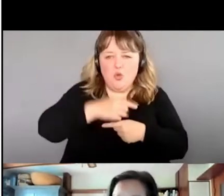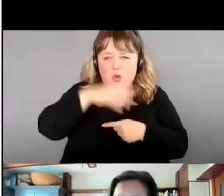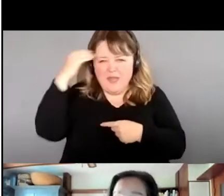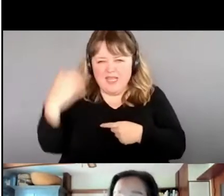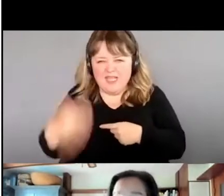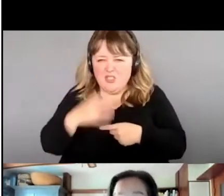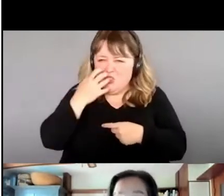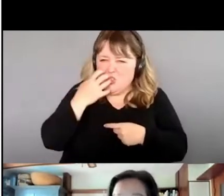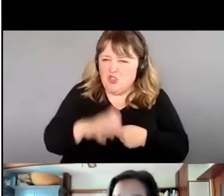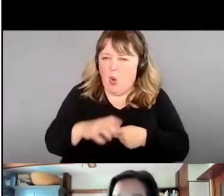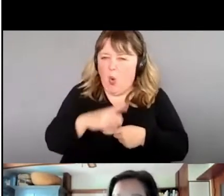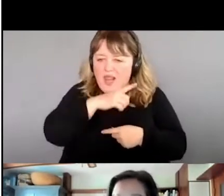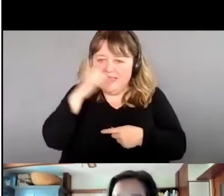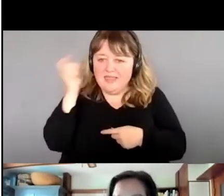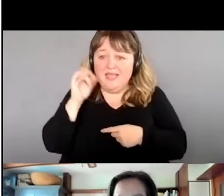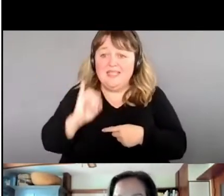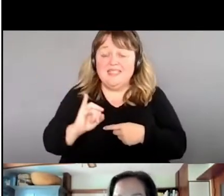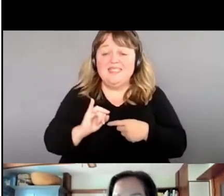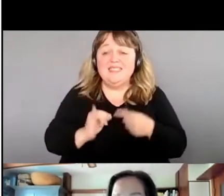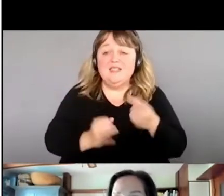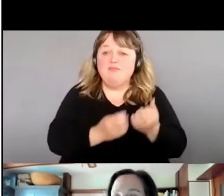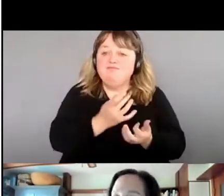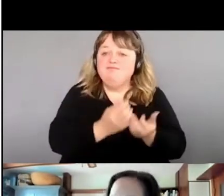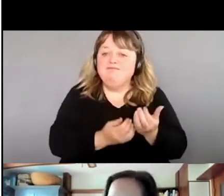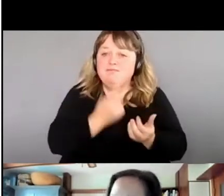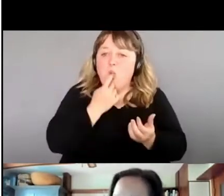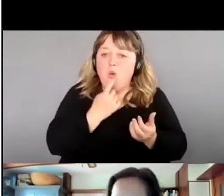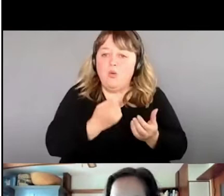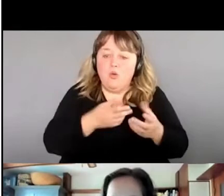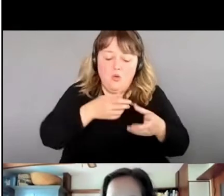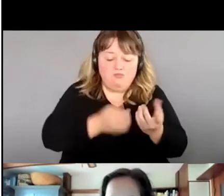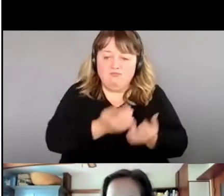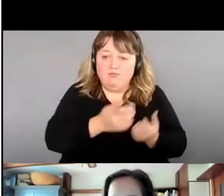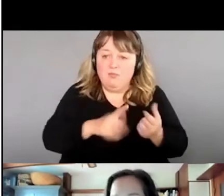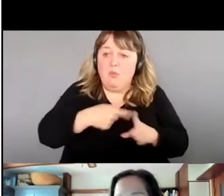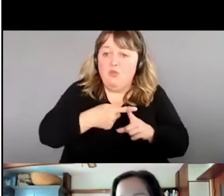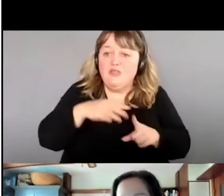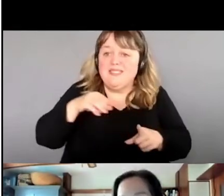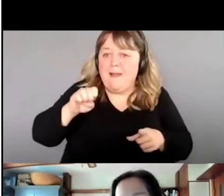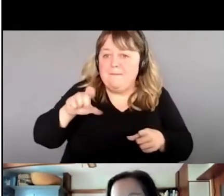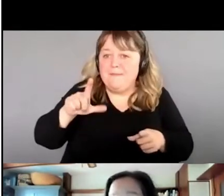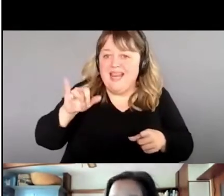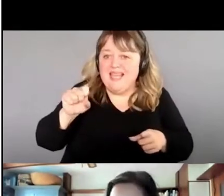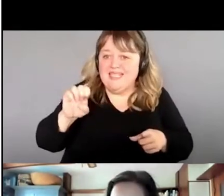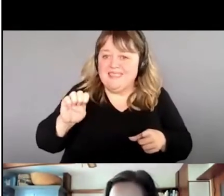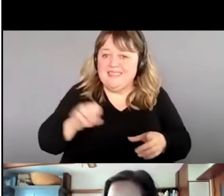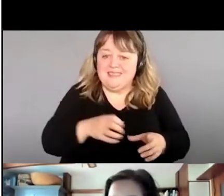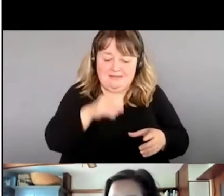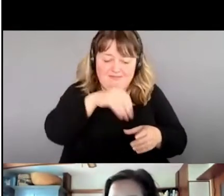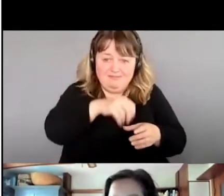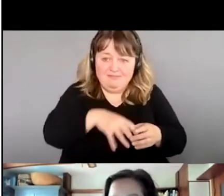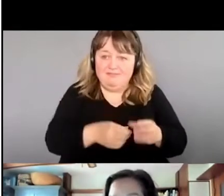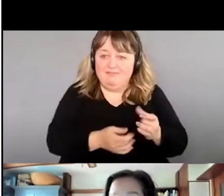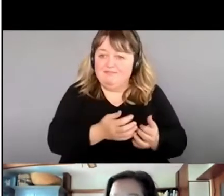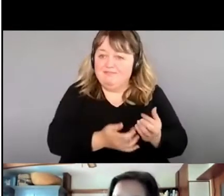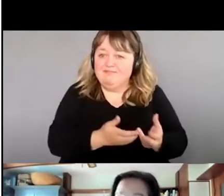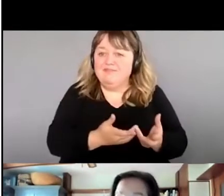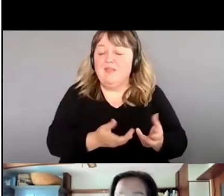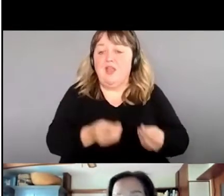on se fait une infusion de mélisse, ça rafraîchit le corps. Mais parce qu'elle est rafraîchissante,